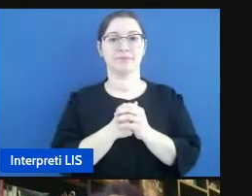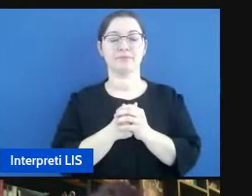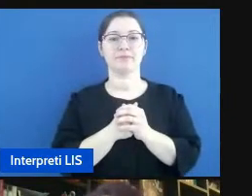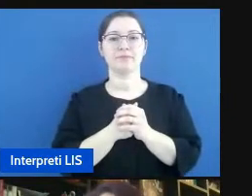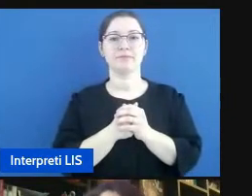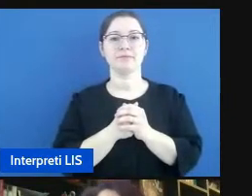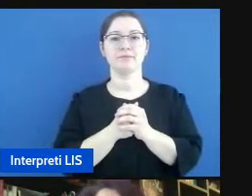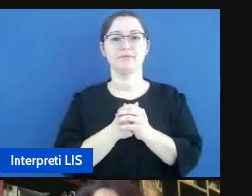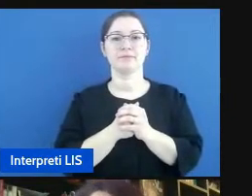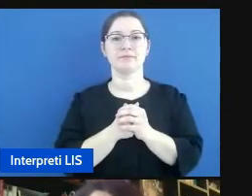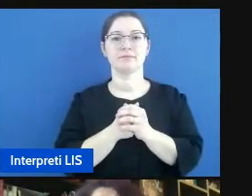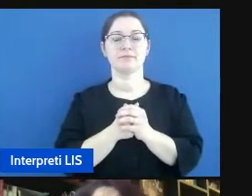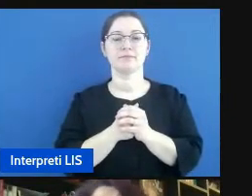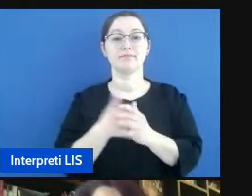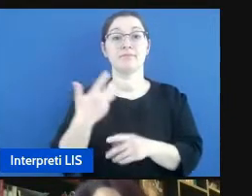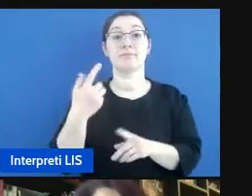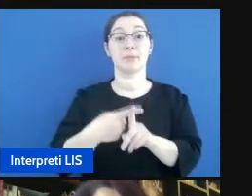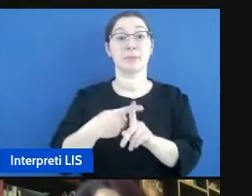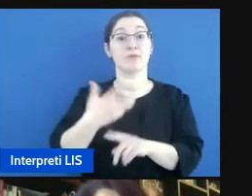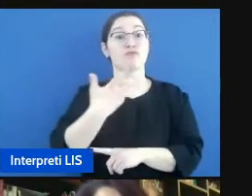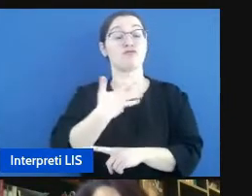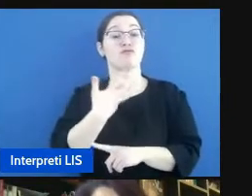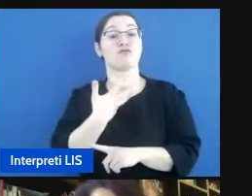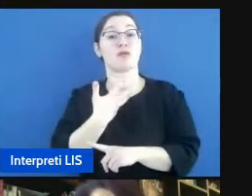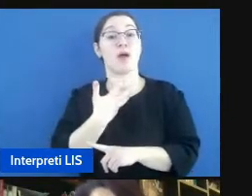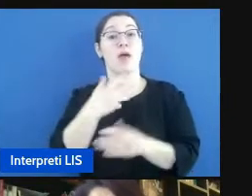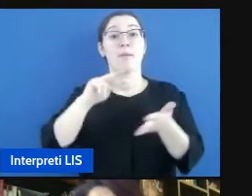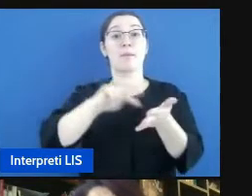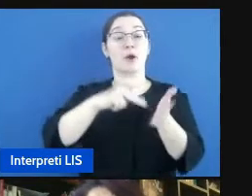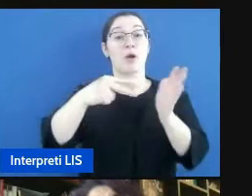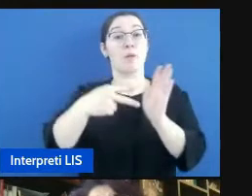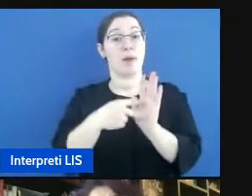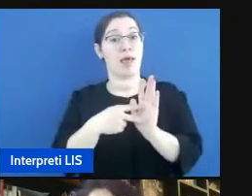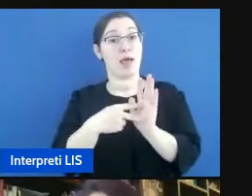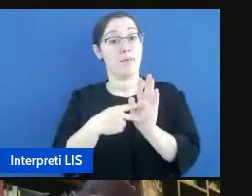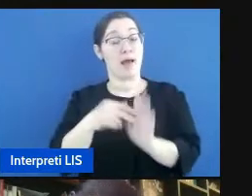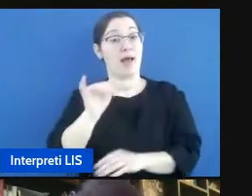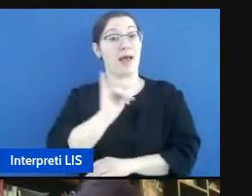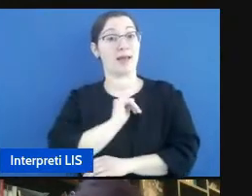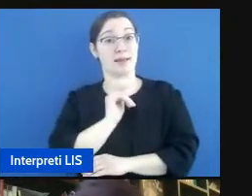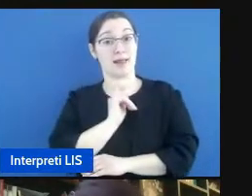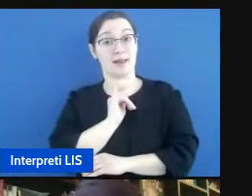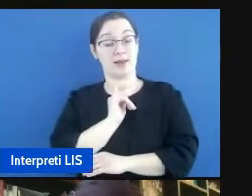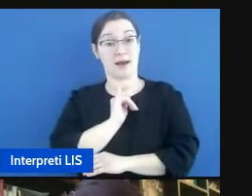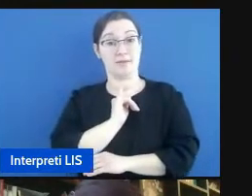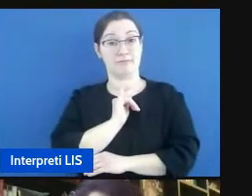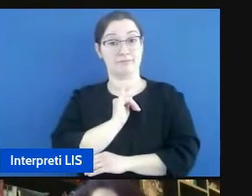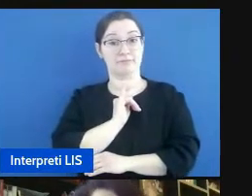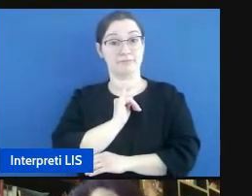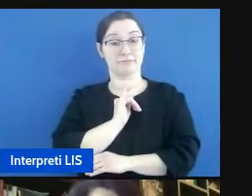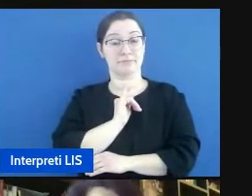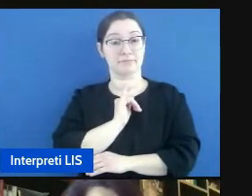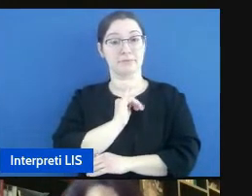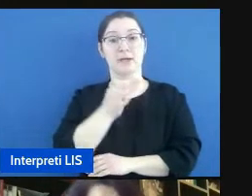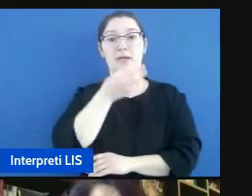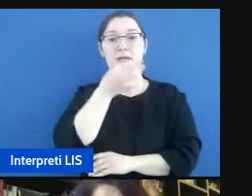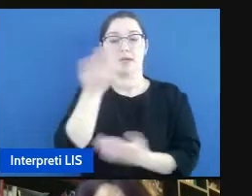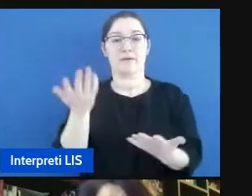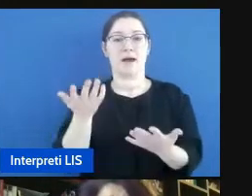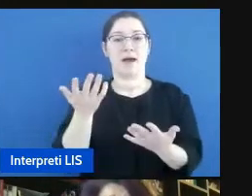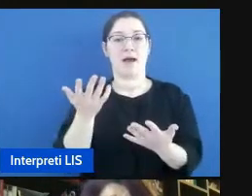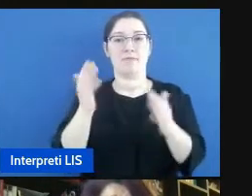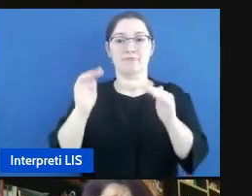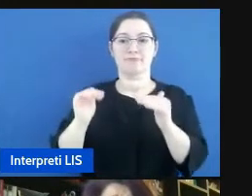c'è anche un problema di identità naturalmente quando poi diventano adolescenti